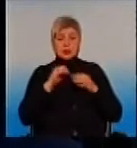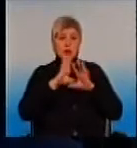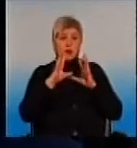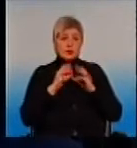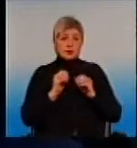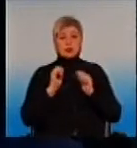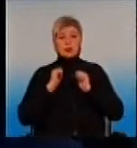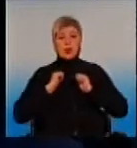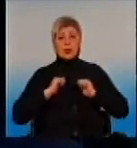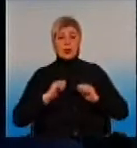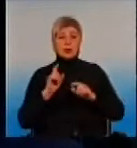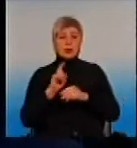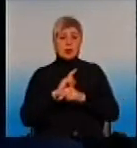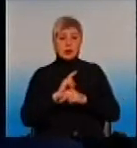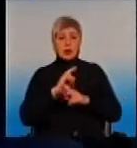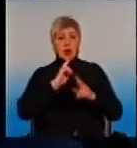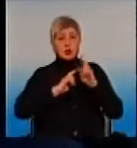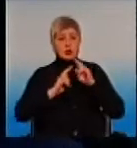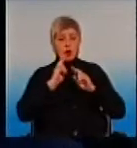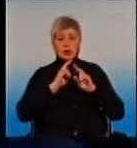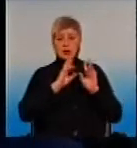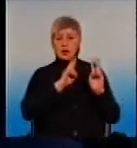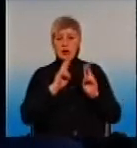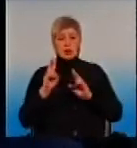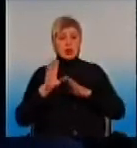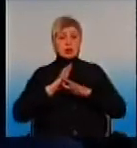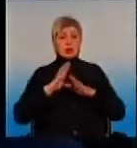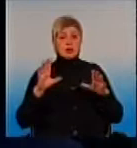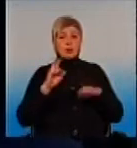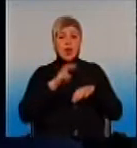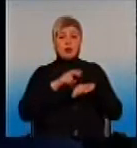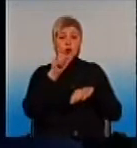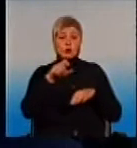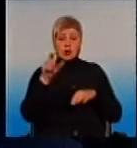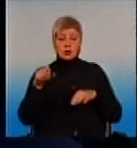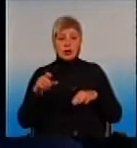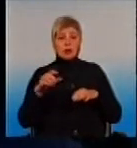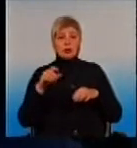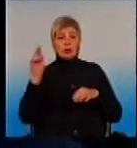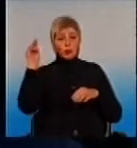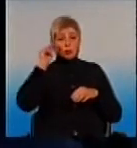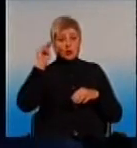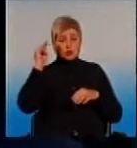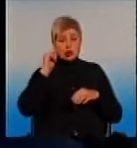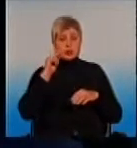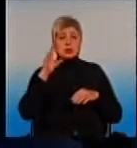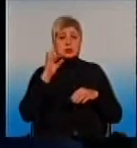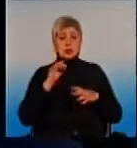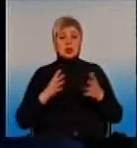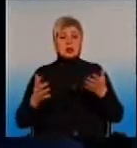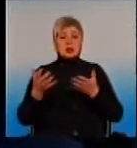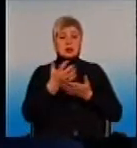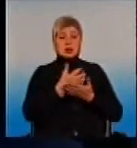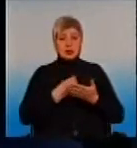вроде бы, ну, жалоб таких особых никаких не было. Ну, доктора учились, и собирали